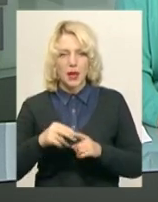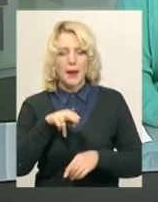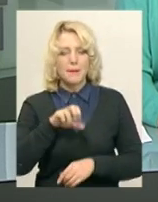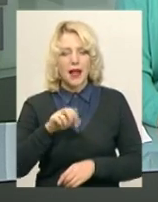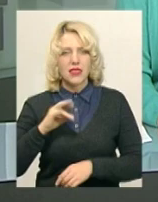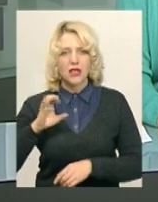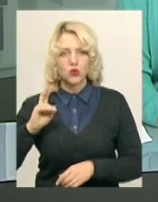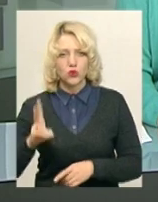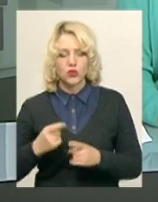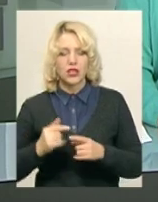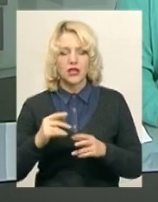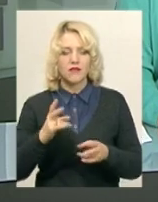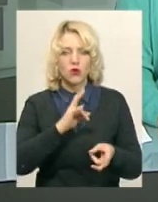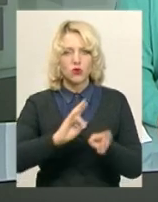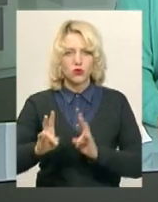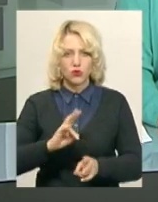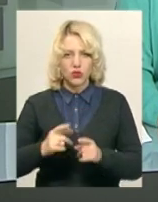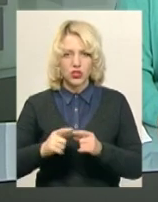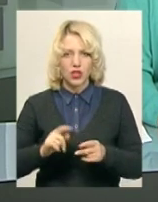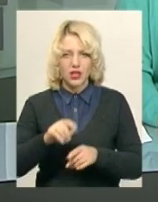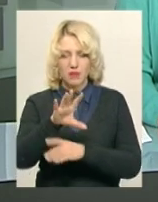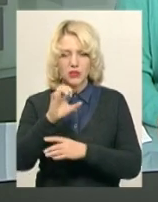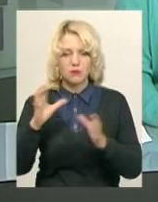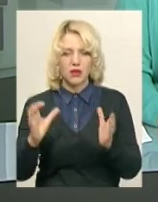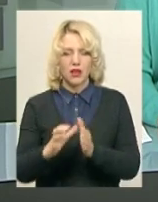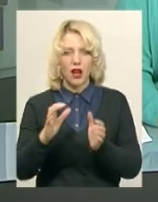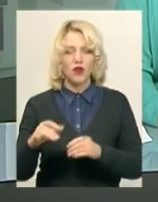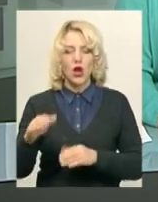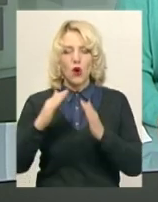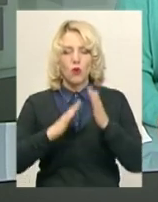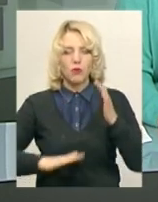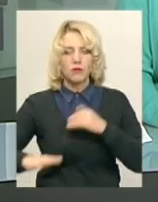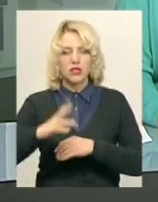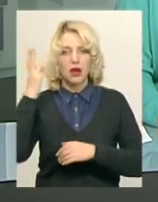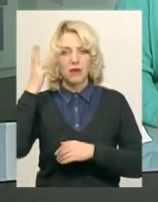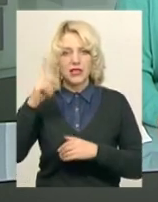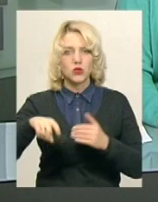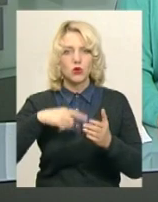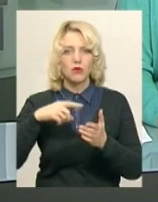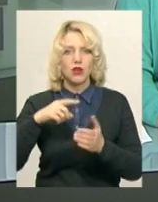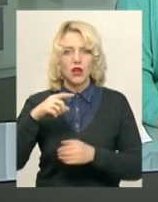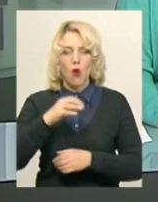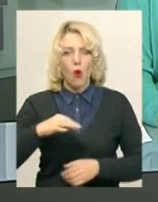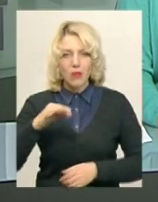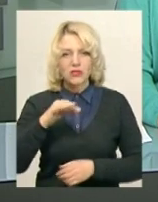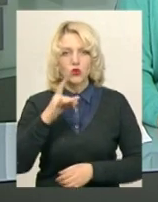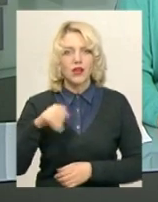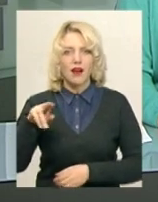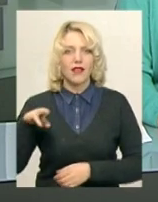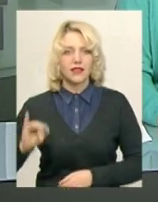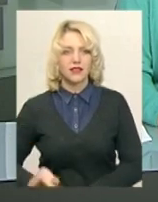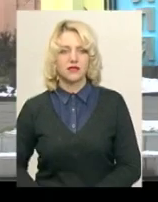пошкоджені полотна зараз зберігаються у приміщенні Хмельницької обласної ради. Подробиці дізнавалась моя колега Олександра Карпонець.